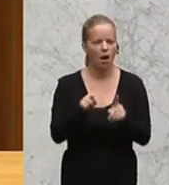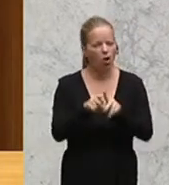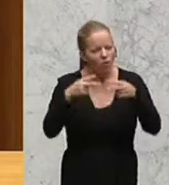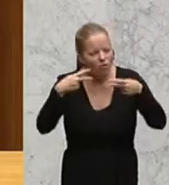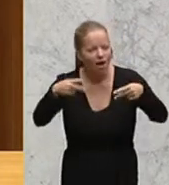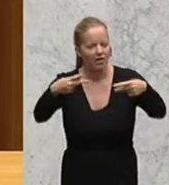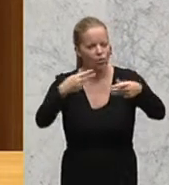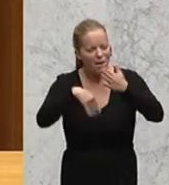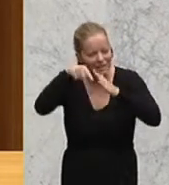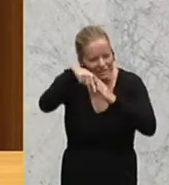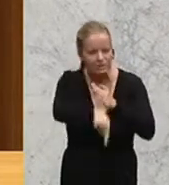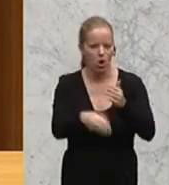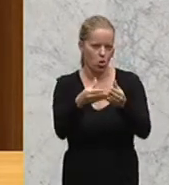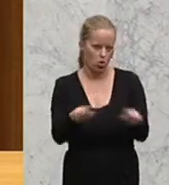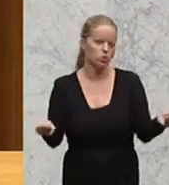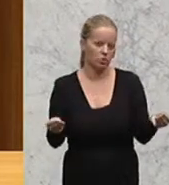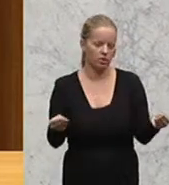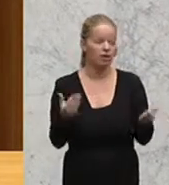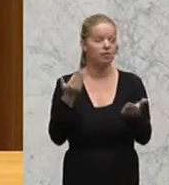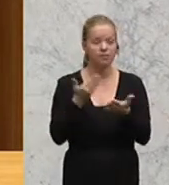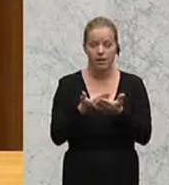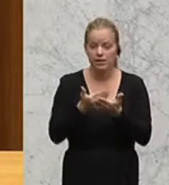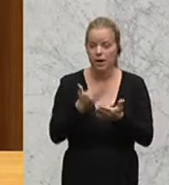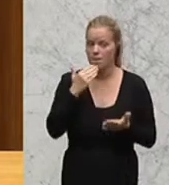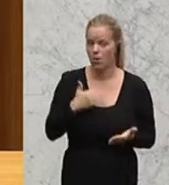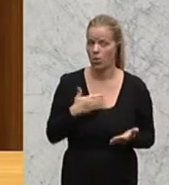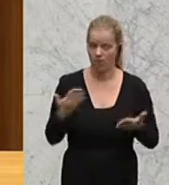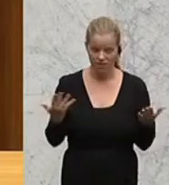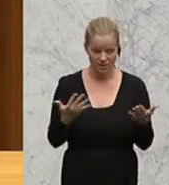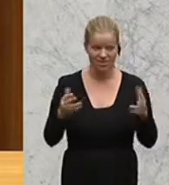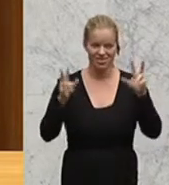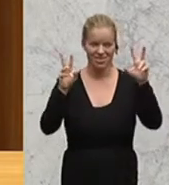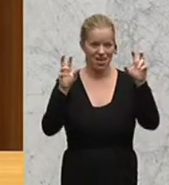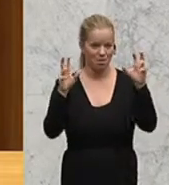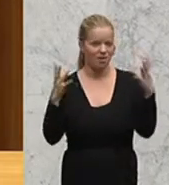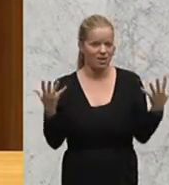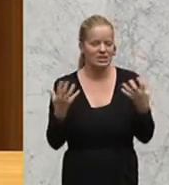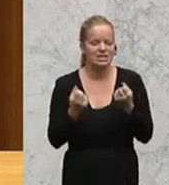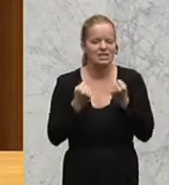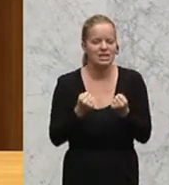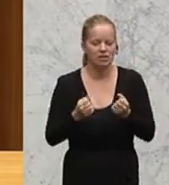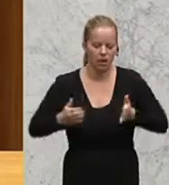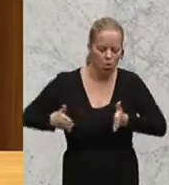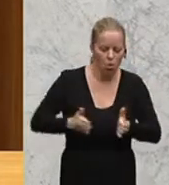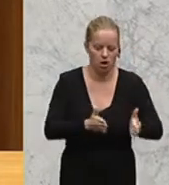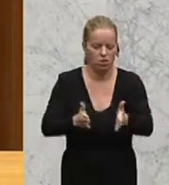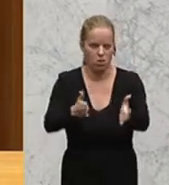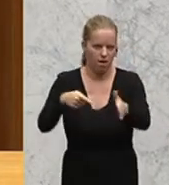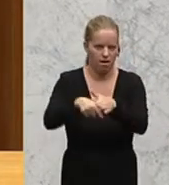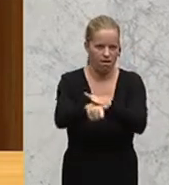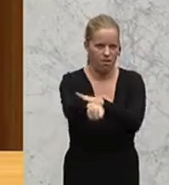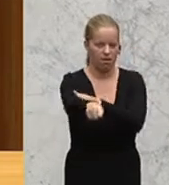Lösungen gilt. Und deshalb möchte ich insbesondere auch die sicheren Korridore ansprechen. Wir haben es